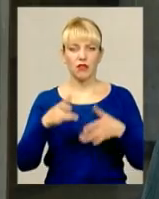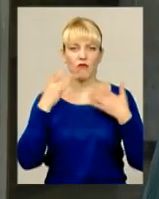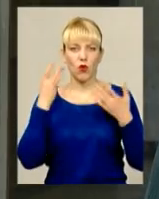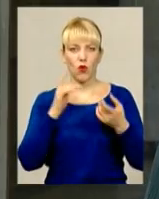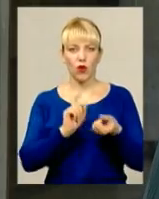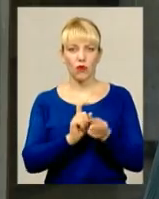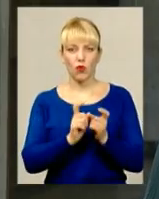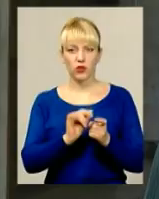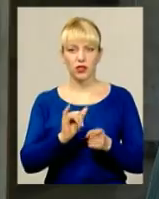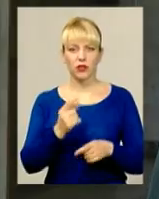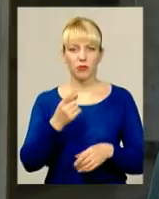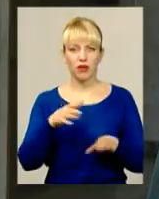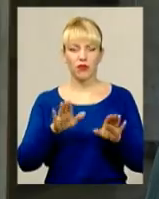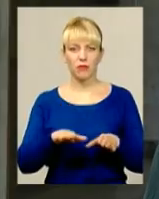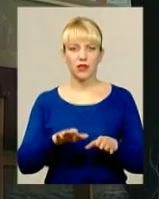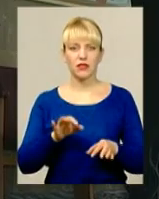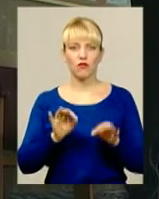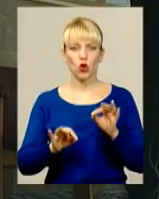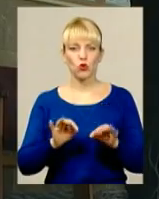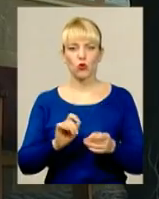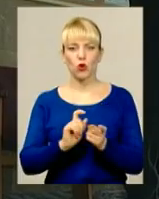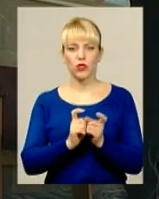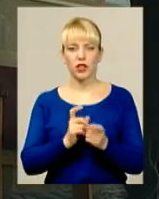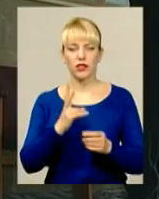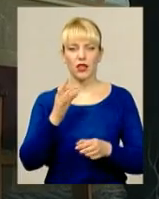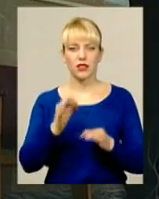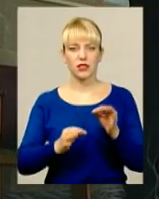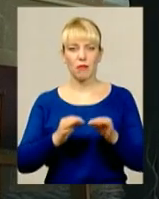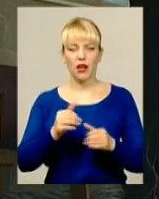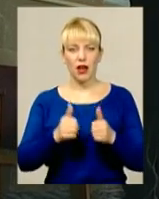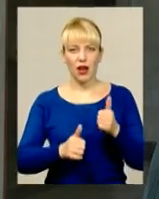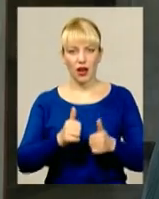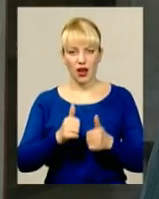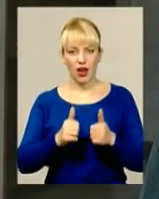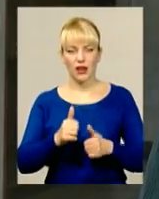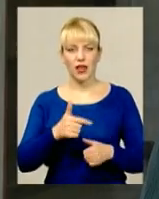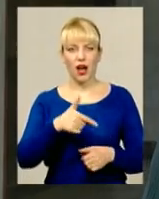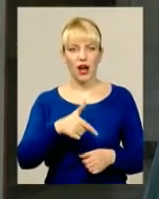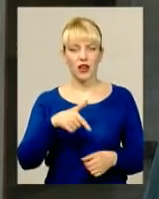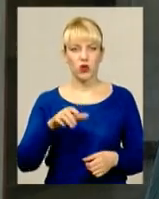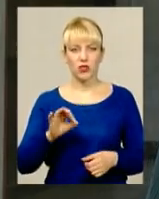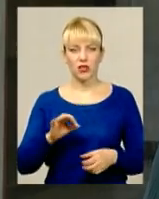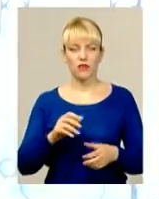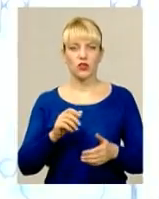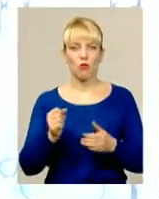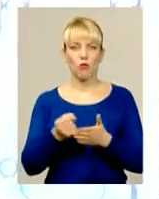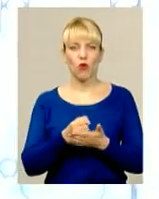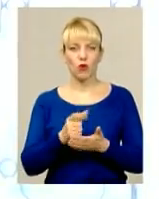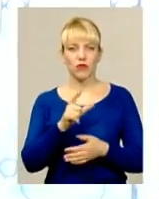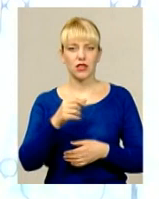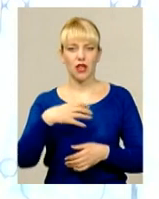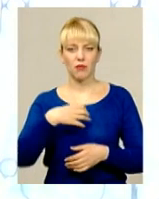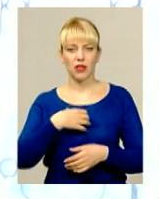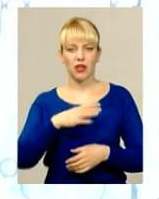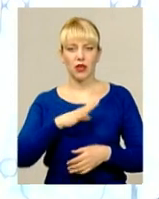перше місто і в дозованому контакті. На змагання хмельницький тренер Гарій Осідлевич також боровся за медалі. А ще був в рефері.